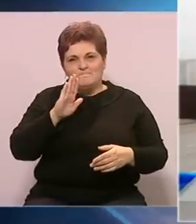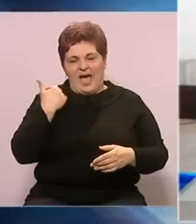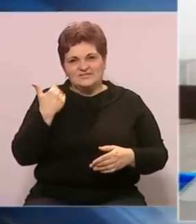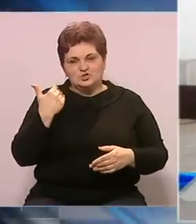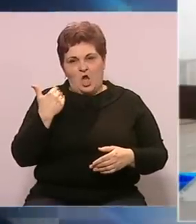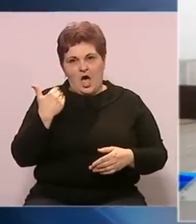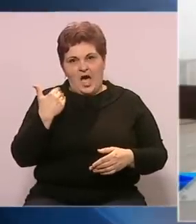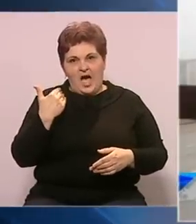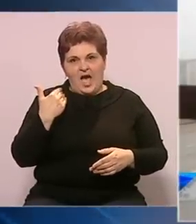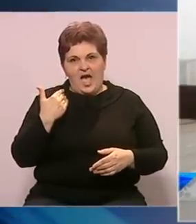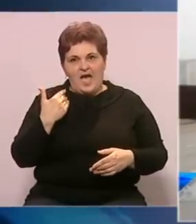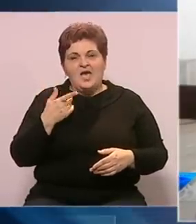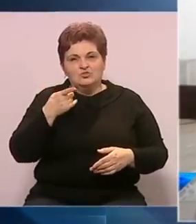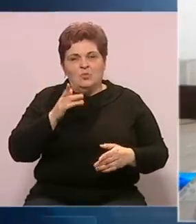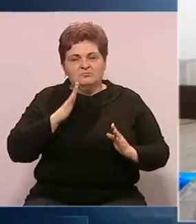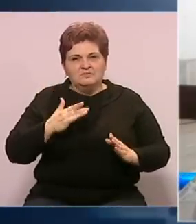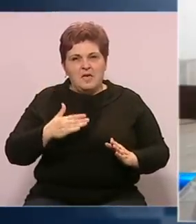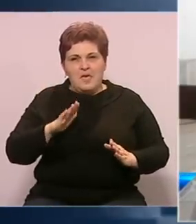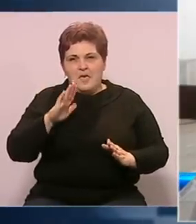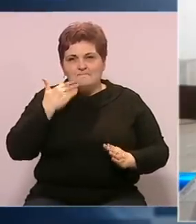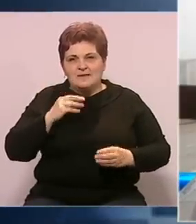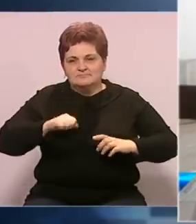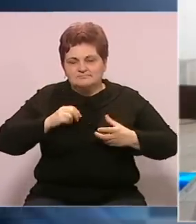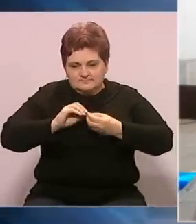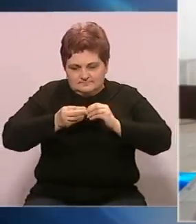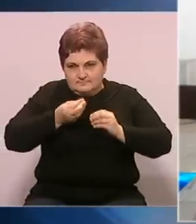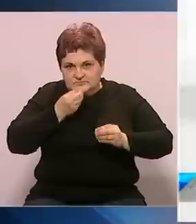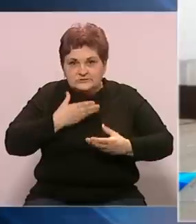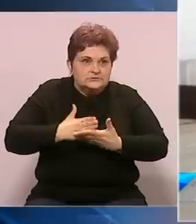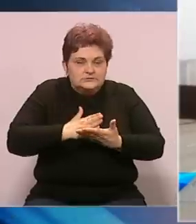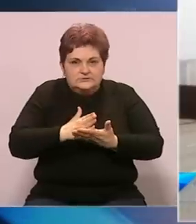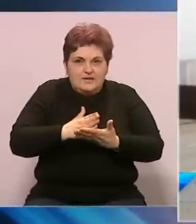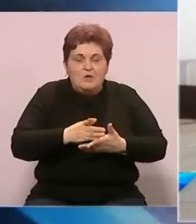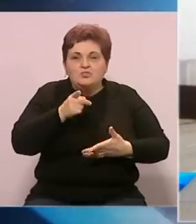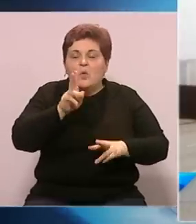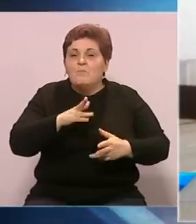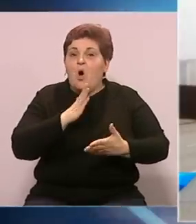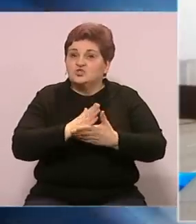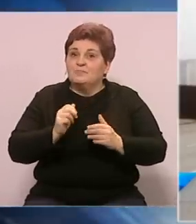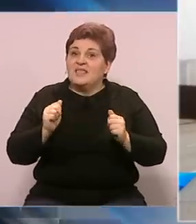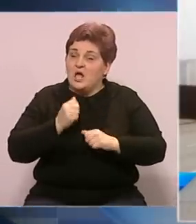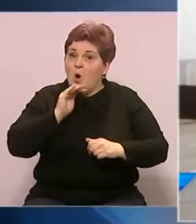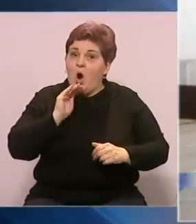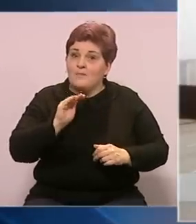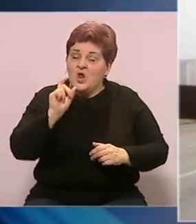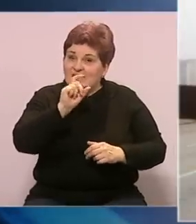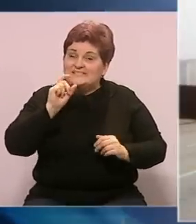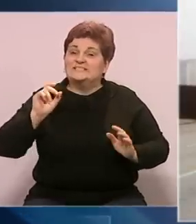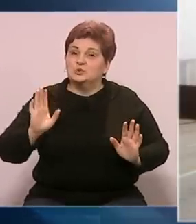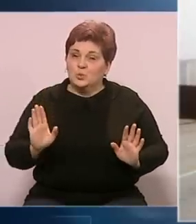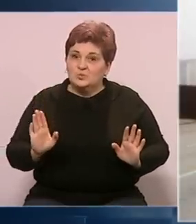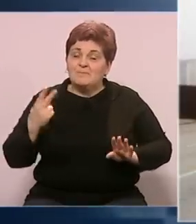uvjerenje postoji, majstori preživljavanja i snalaženja. To može da bude jedna ozbiljna poruka institucijama,